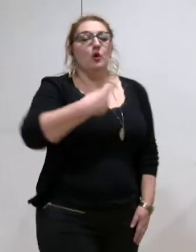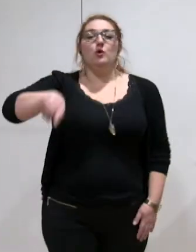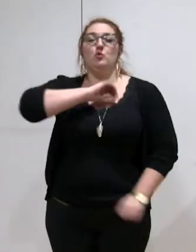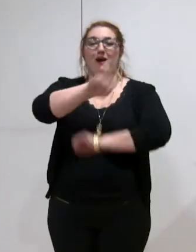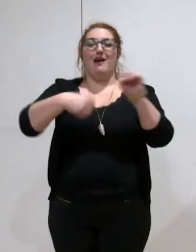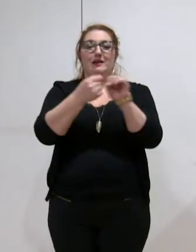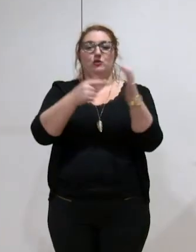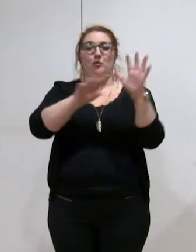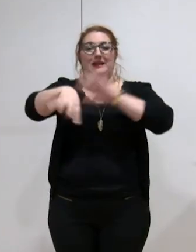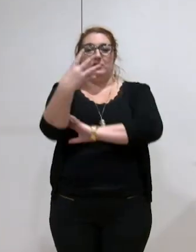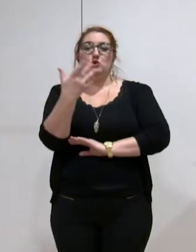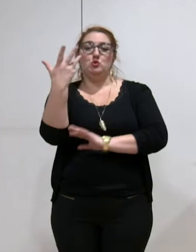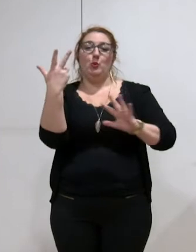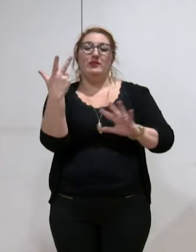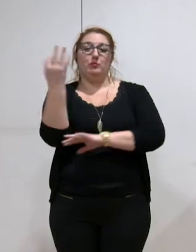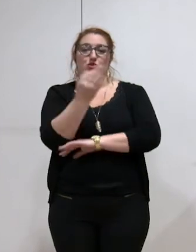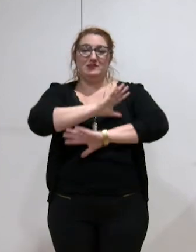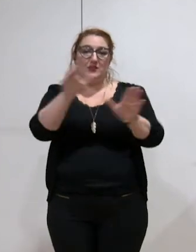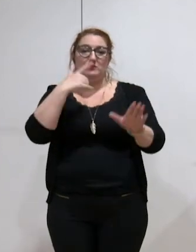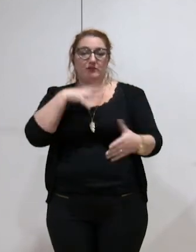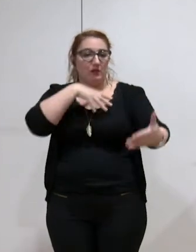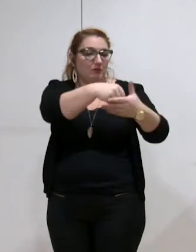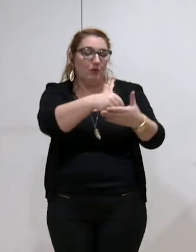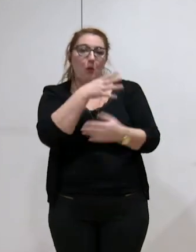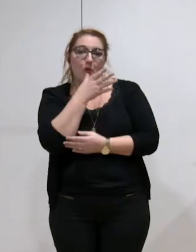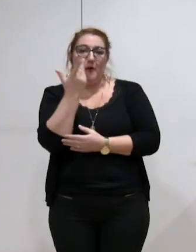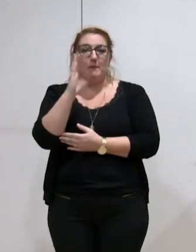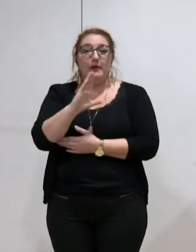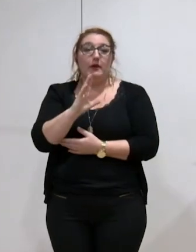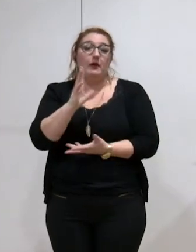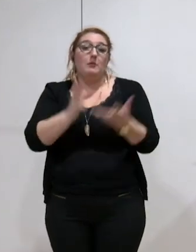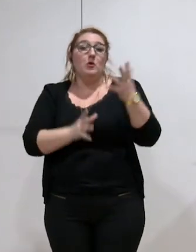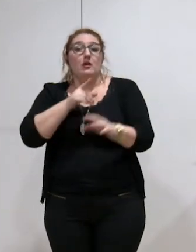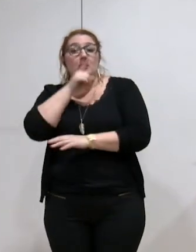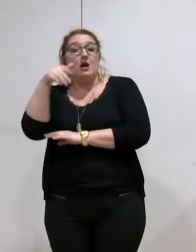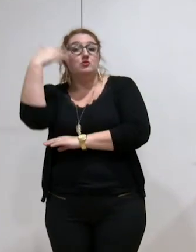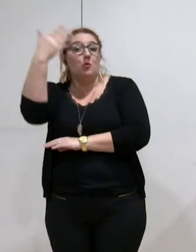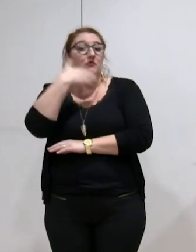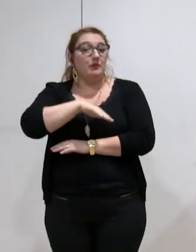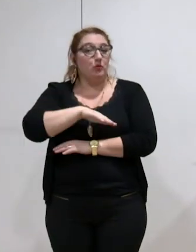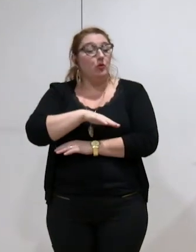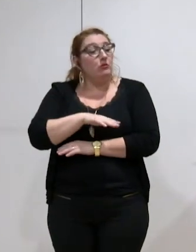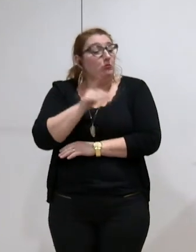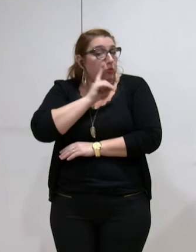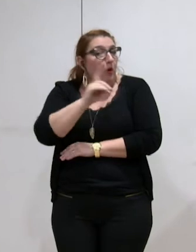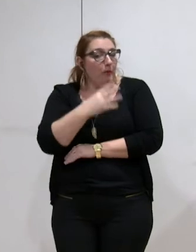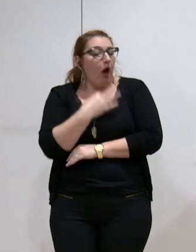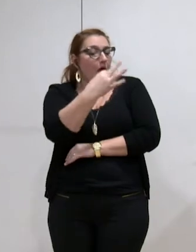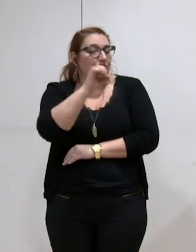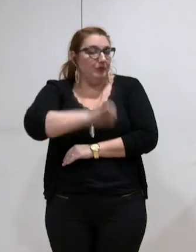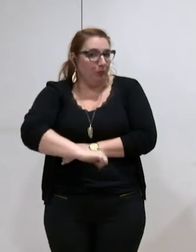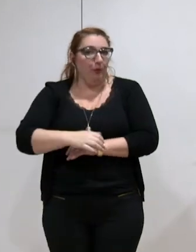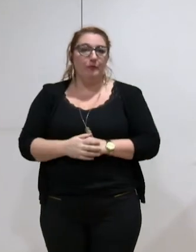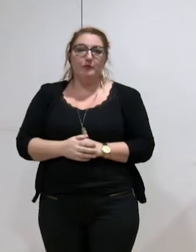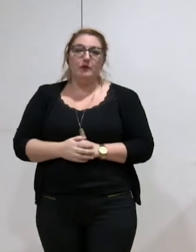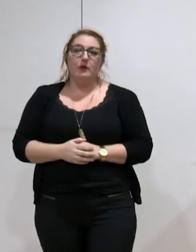une telle réunion venait à avoir lieu, je pense qu ne serait pas anormal qu'on nous y invite aussi. Alors en un mot commençant, nous ne